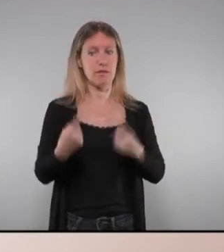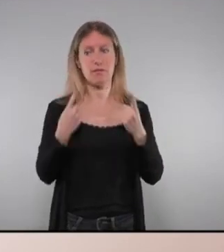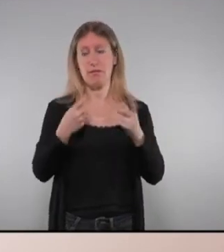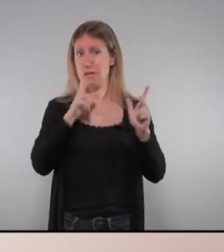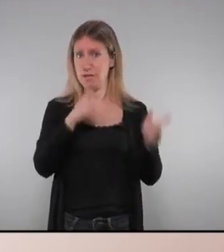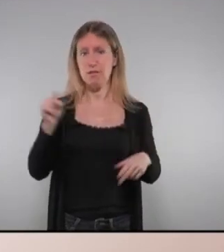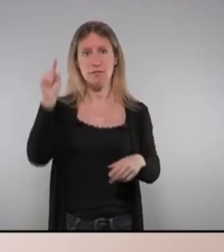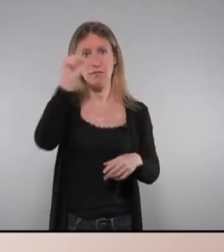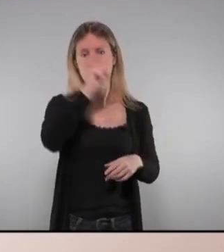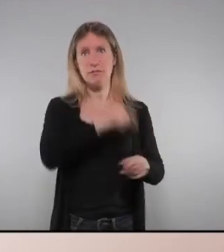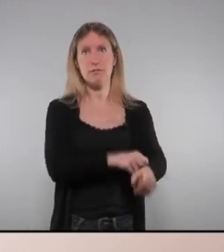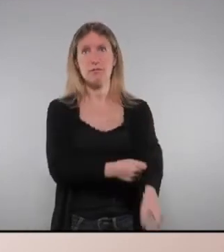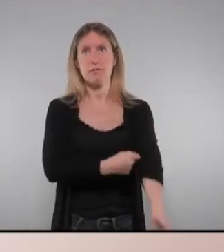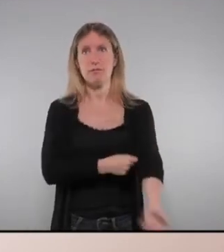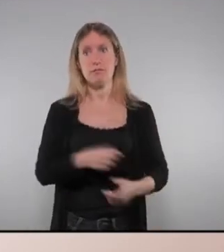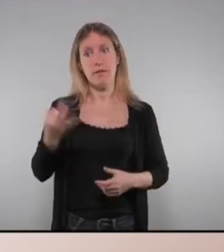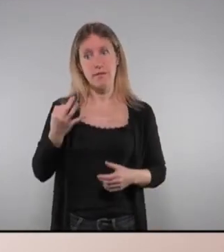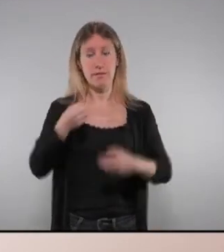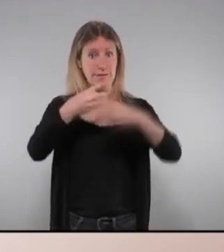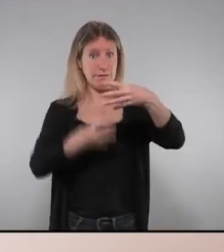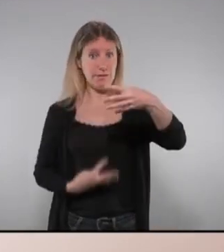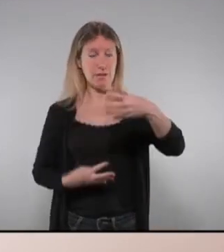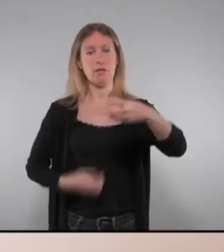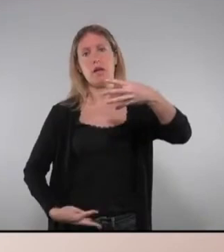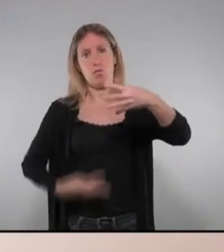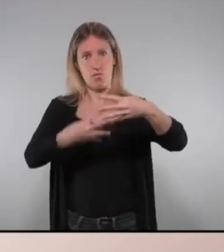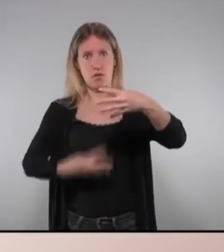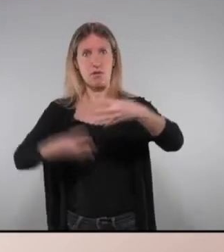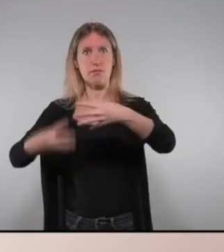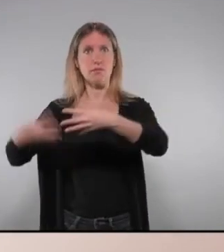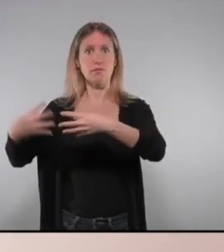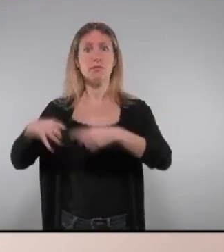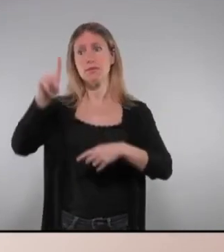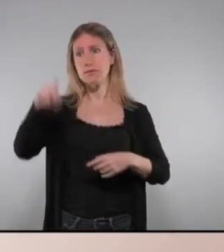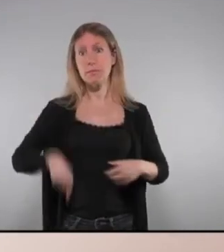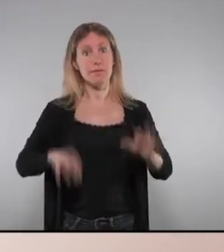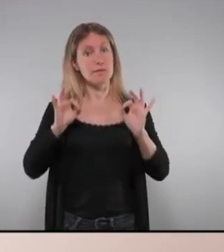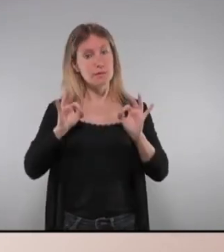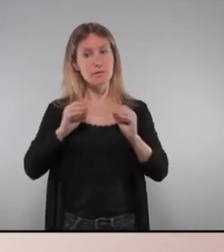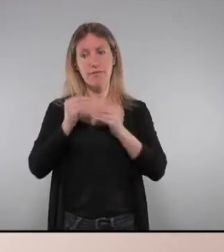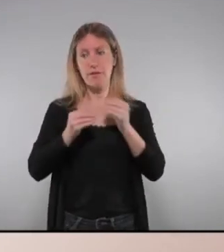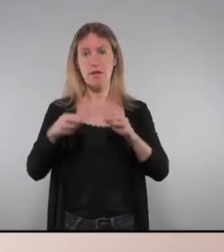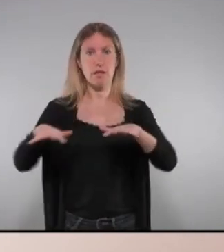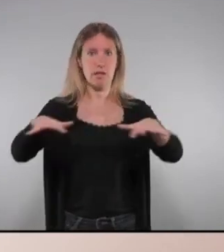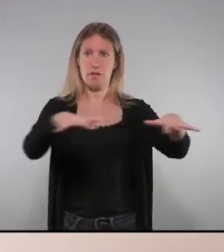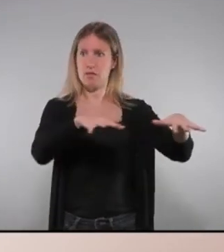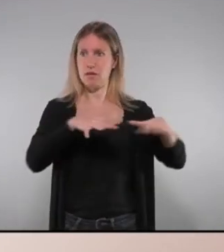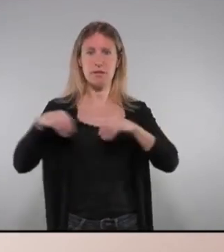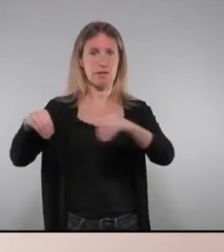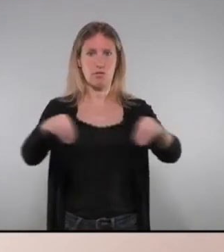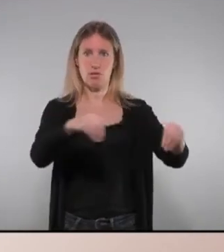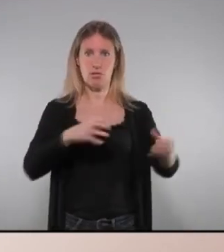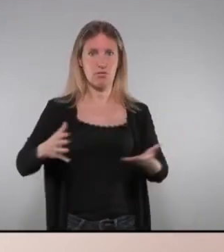residencials i és evident que hem de poder reduir aquestes llistes d'espera i a més més és evident que ho hem de poder fer d'una manera equitativa per tot el territori